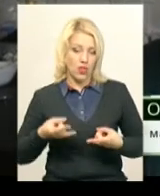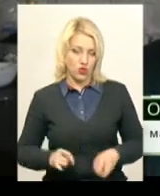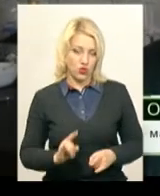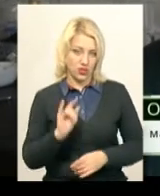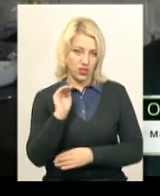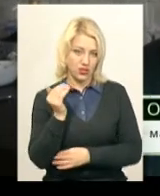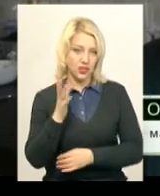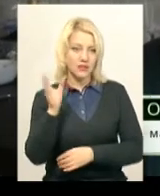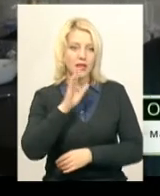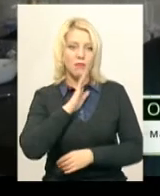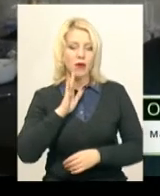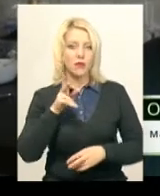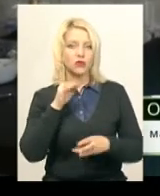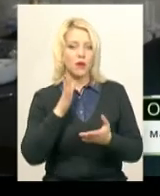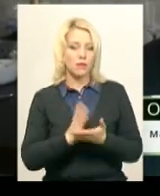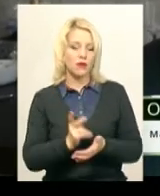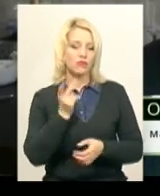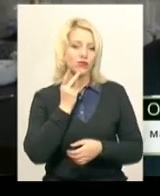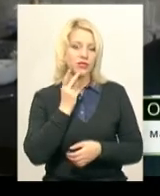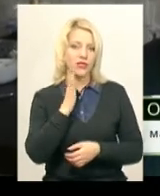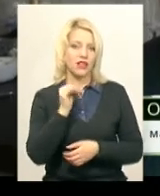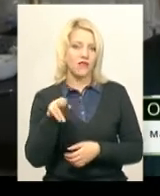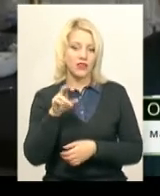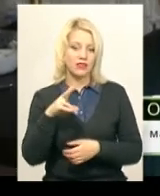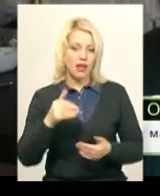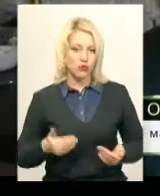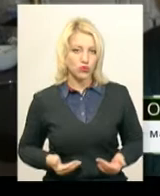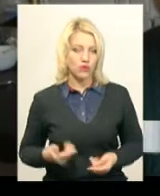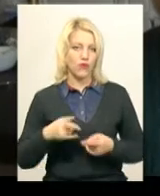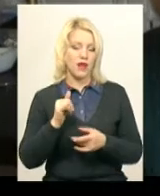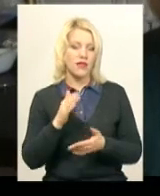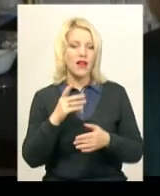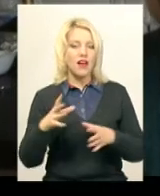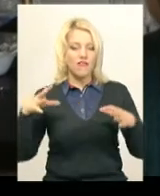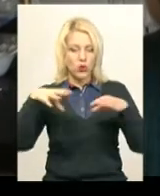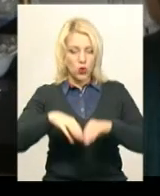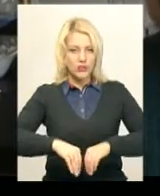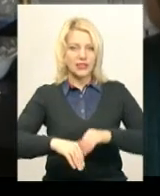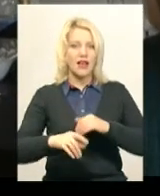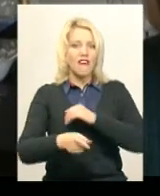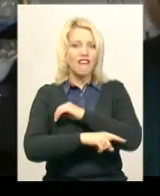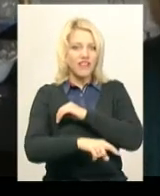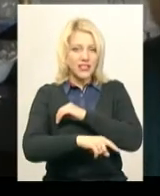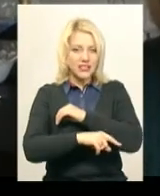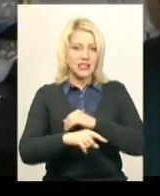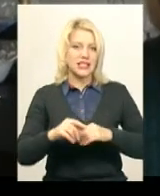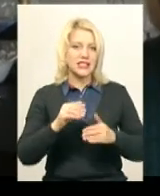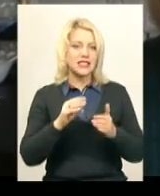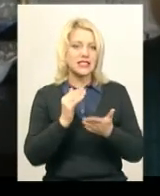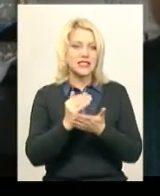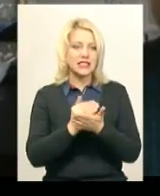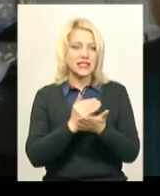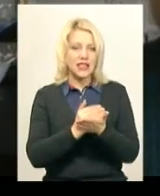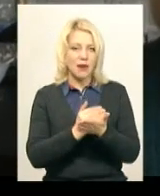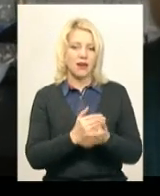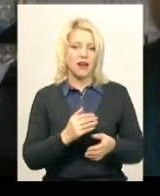які мають постійний вид на проживання, також відносяться до фінської системи страхування, яка в них називається кела,